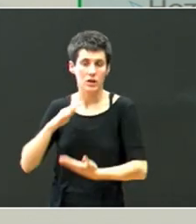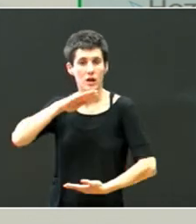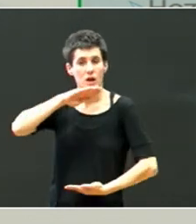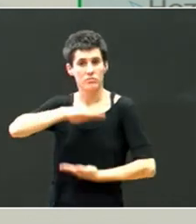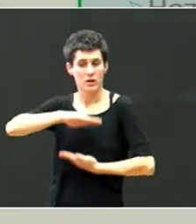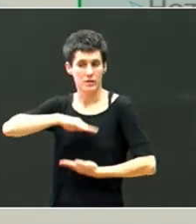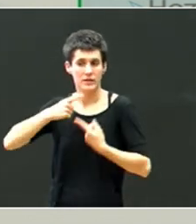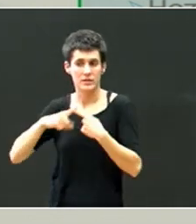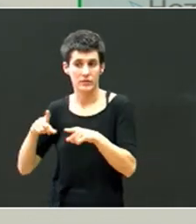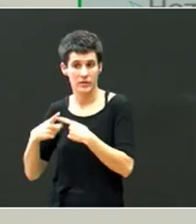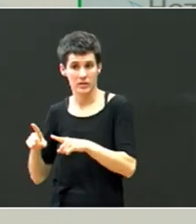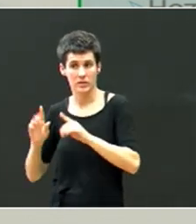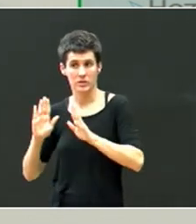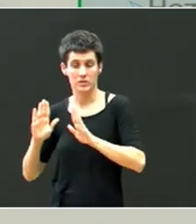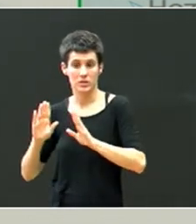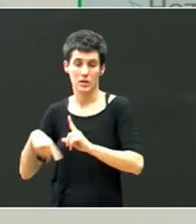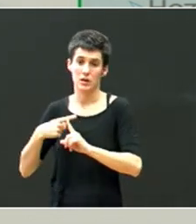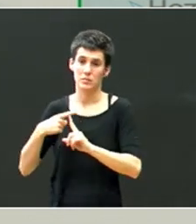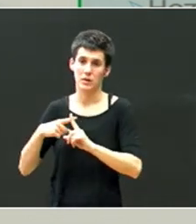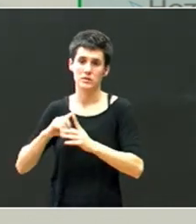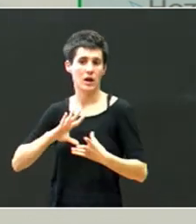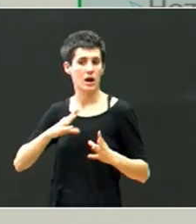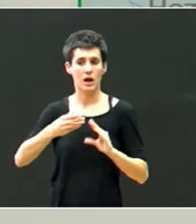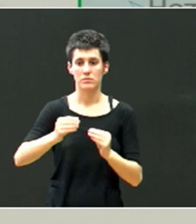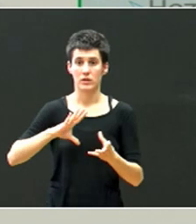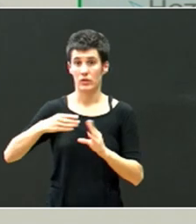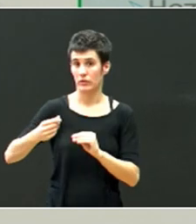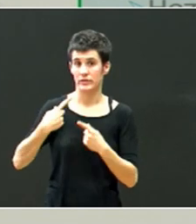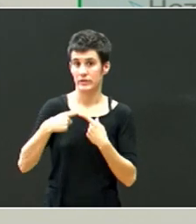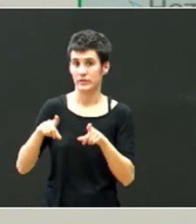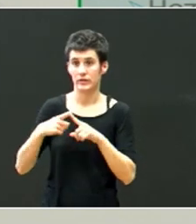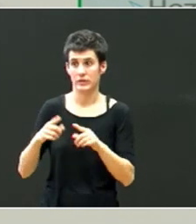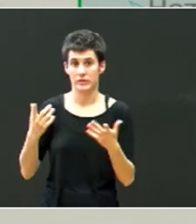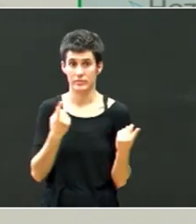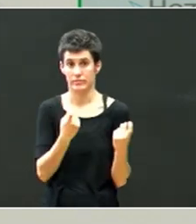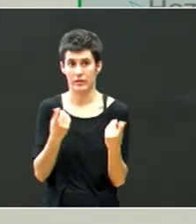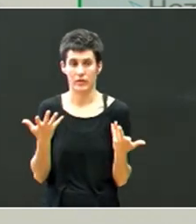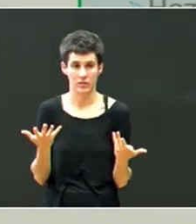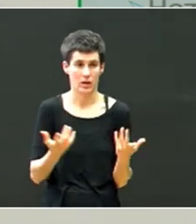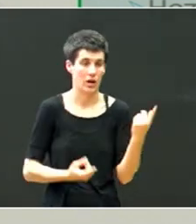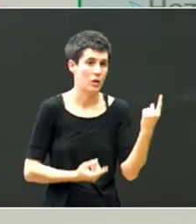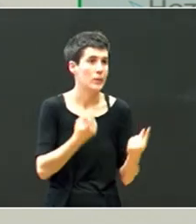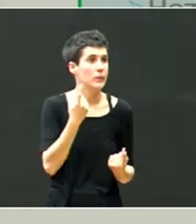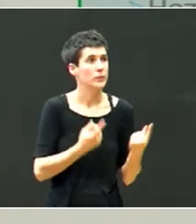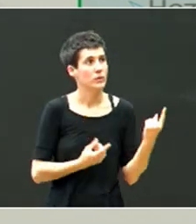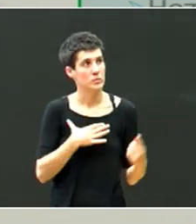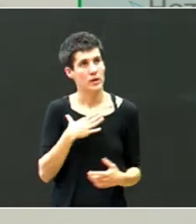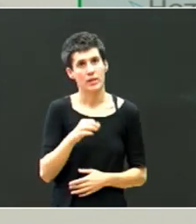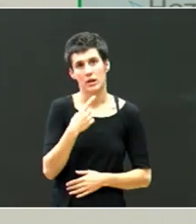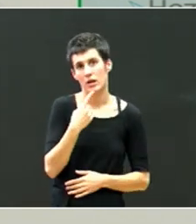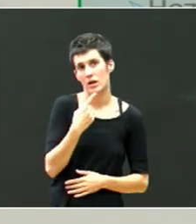desberdinak eukiko dabe, eta egokitzapen, ba desberdina beharko dituzte, batzuk izango dira, ba, deitzen direnak,